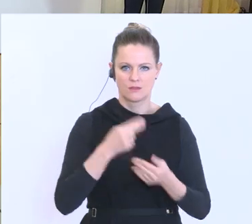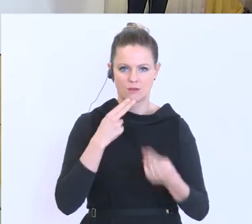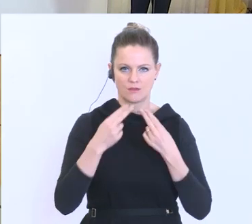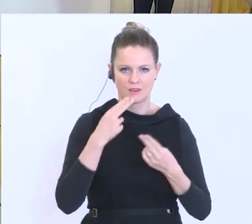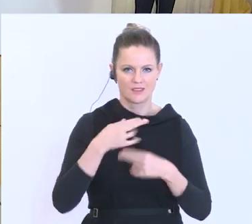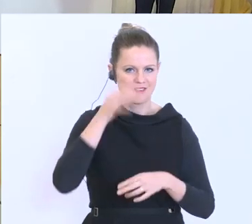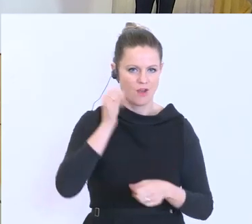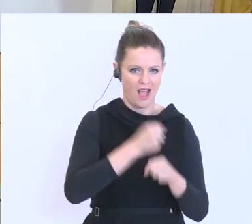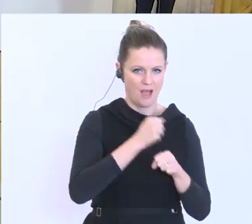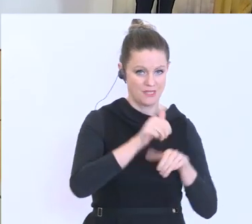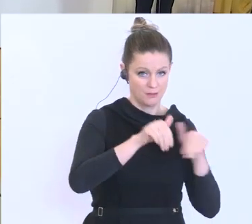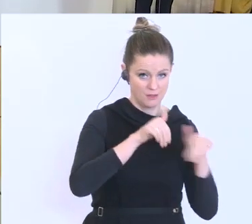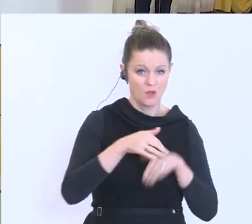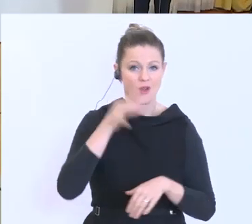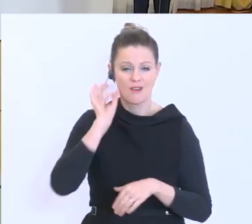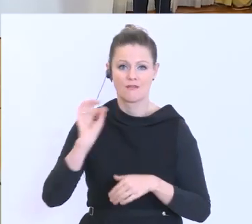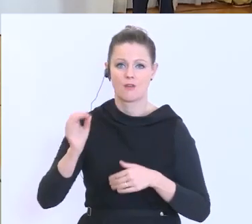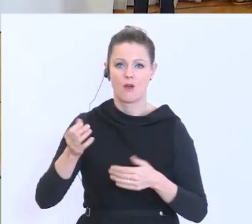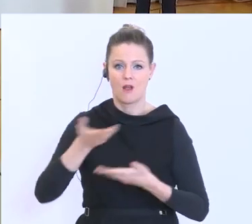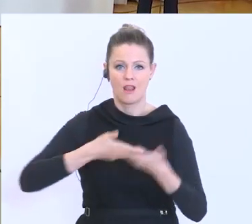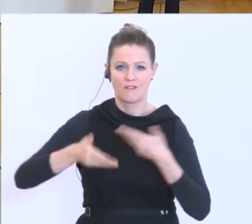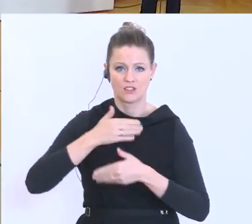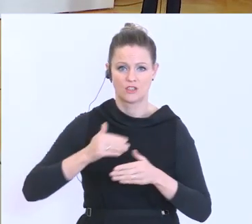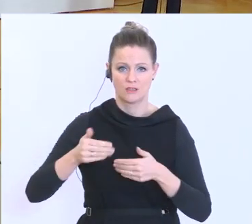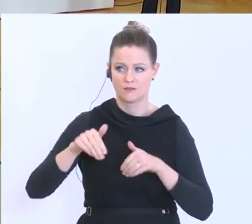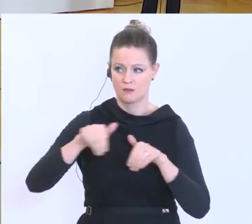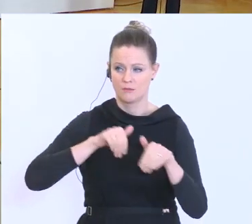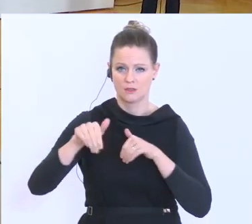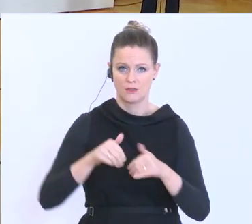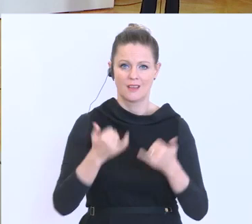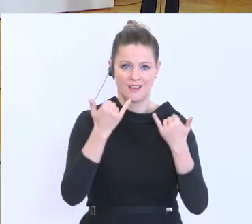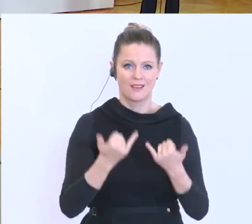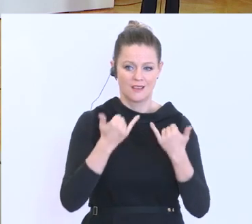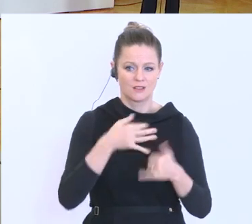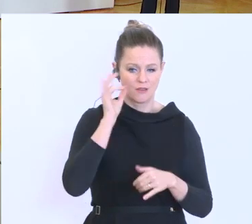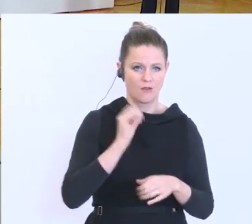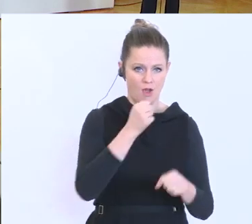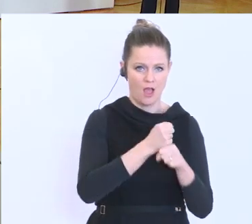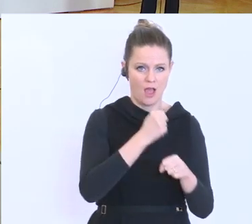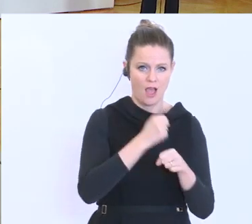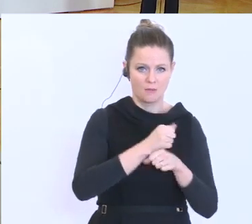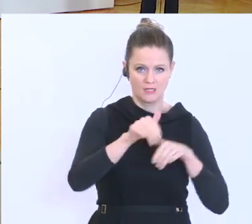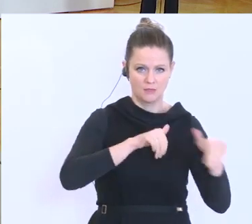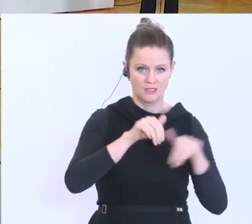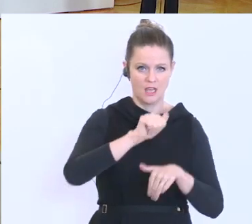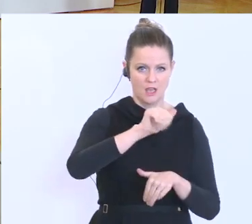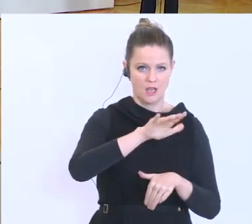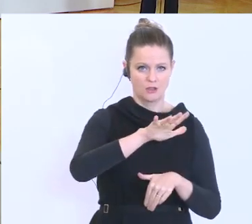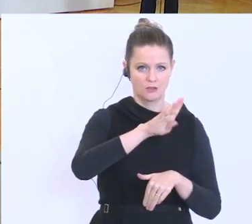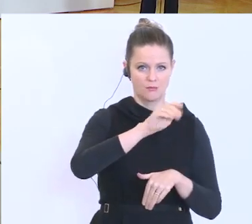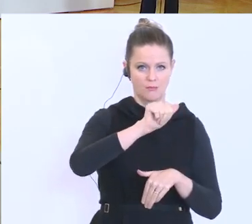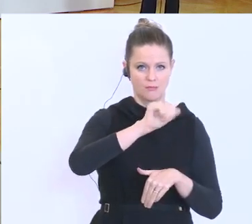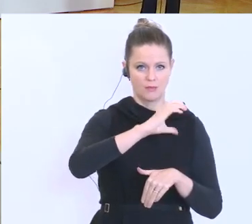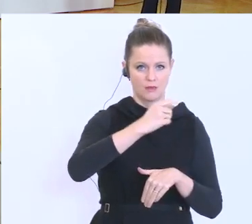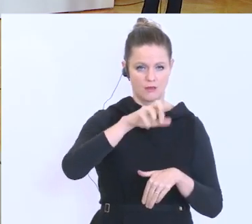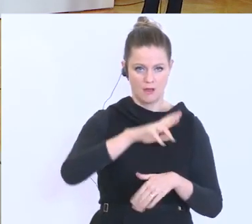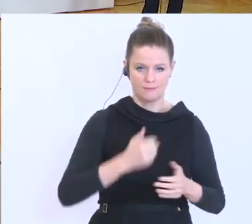Frau Arbeitsministerin, der Frau Landwirtschaftsministerin und zunächst ersuche ich um das Statement von der Frau Arbeitsministerin Aschbacher. Bitteschön. Ja,